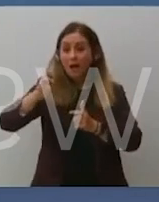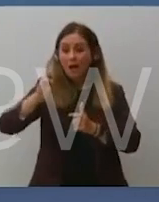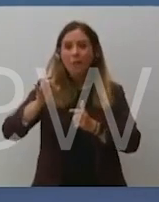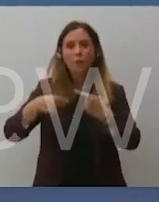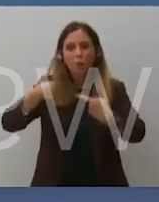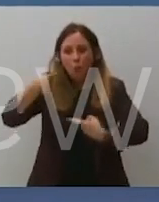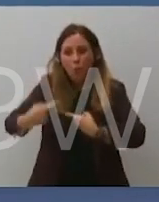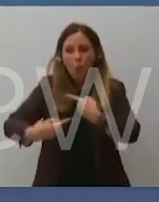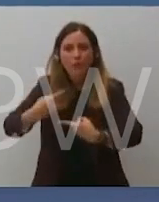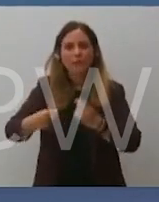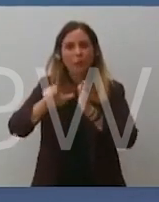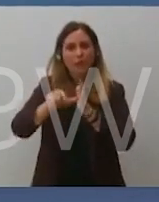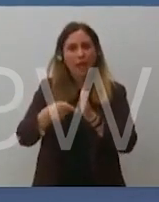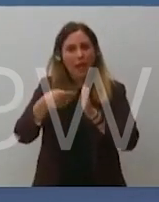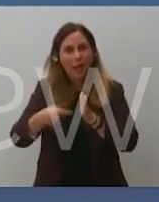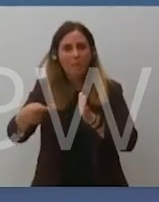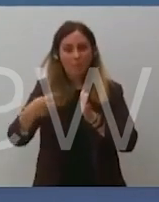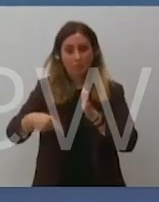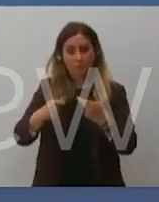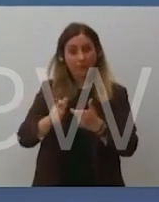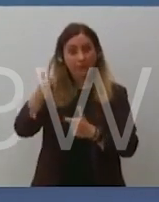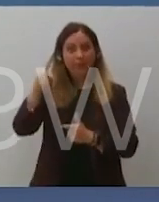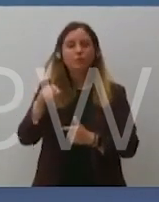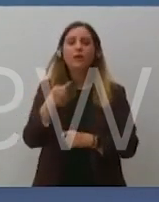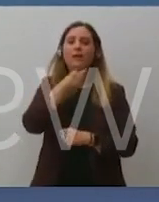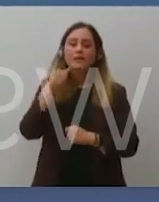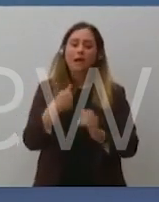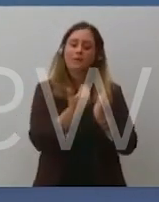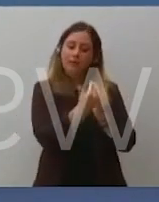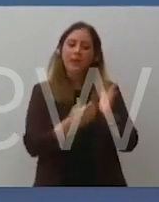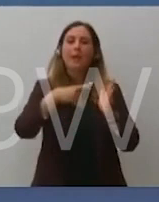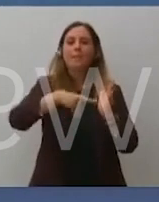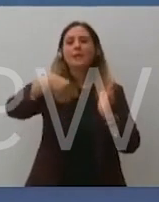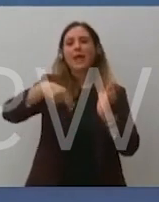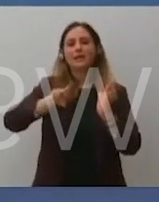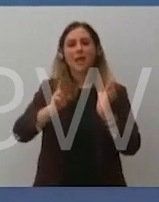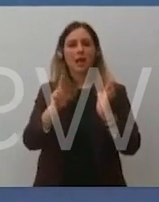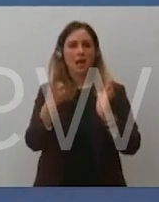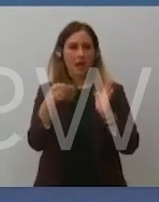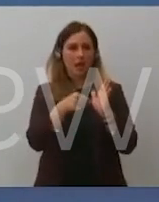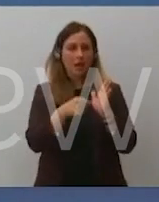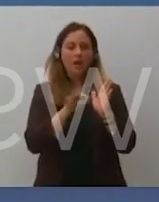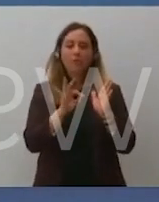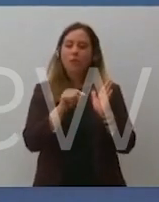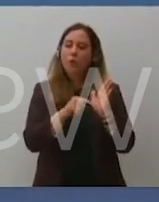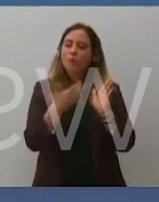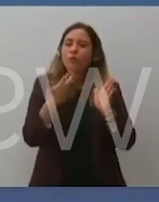affermarsi nel tempo, avrà bisogno del PNRR, cioè di quello sforzo di